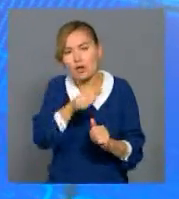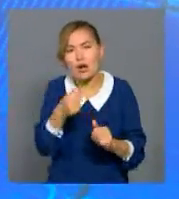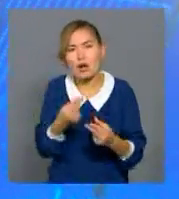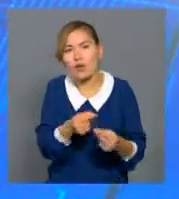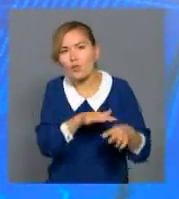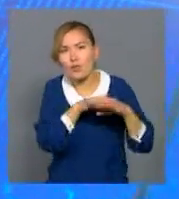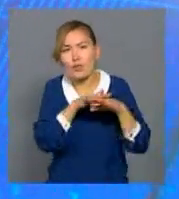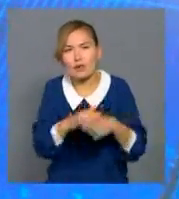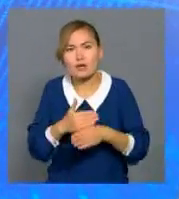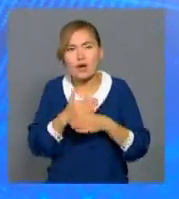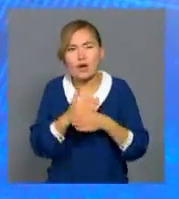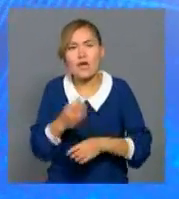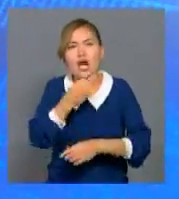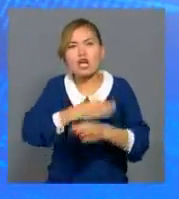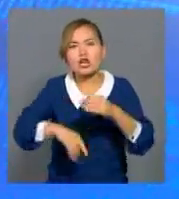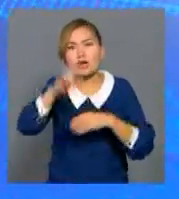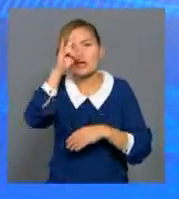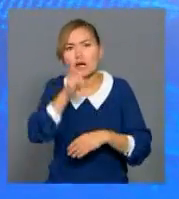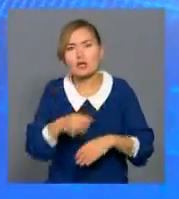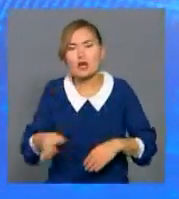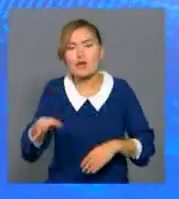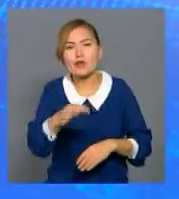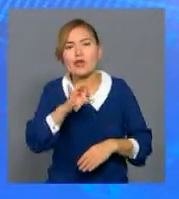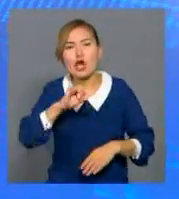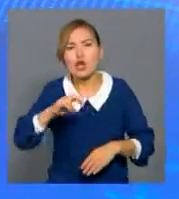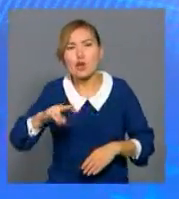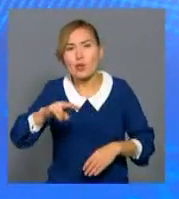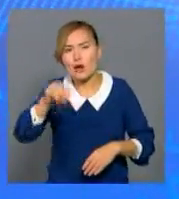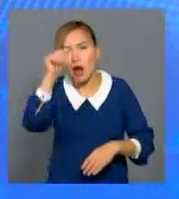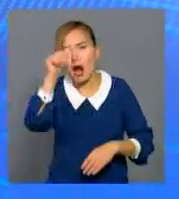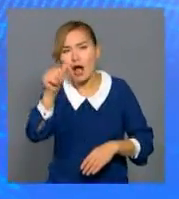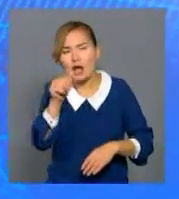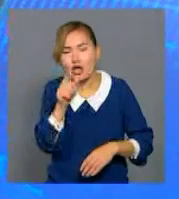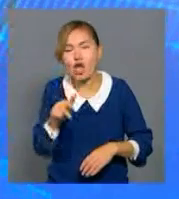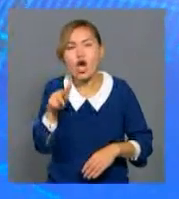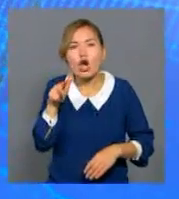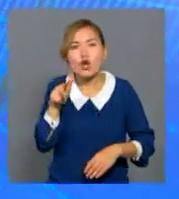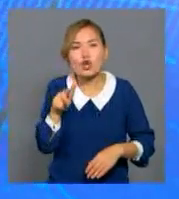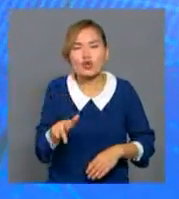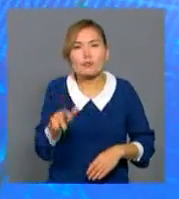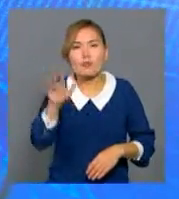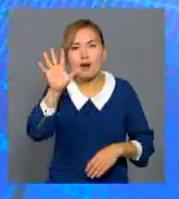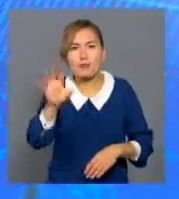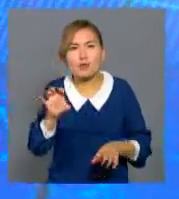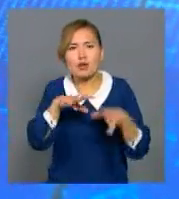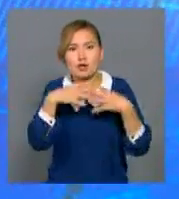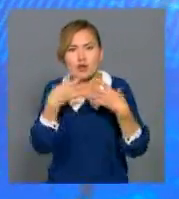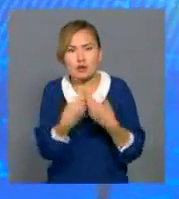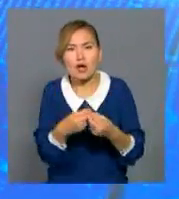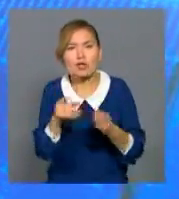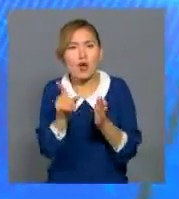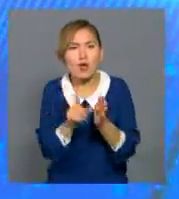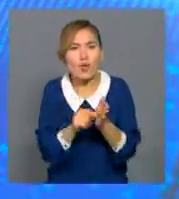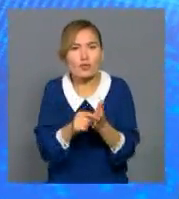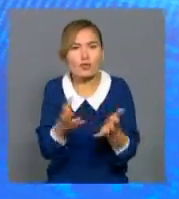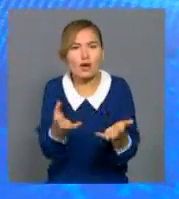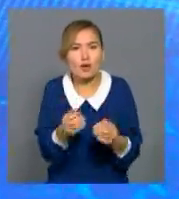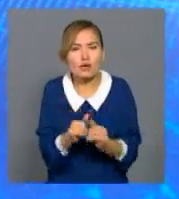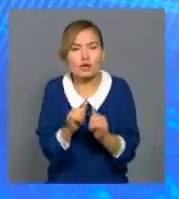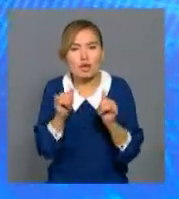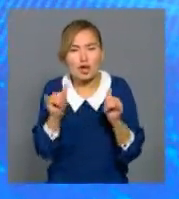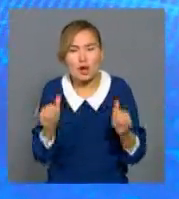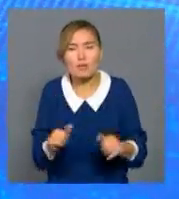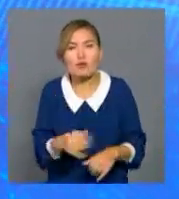көлемі артып келеп. Шығыс Қазақстанда шілде айнан бері үш шарым мұңға жоқ құтпасы еселенген жәрдем ақыға қол жеткізді. Қалық саны жөнінен